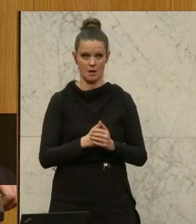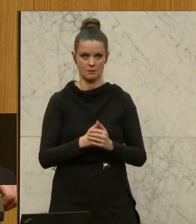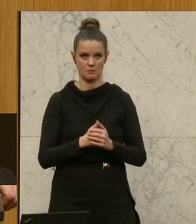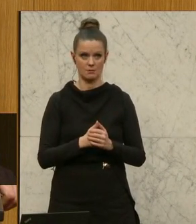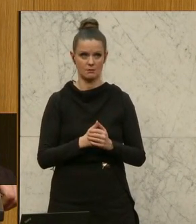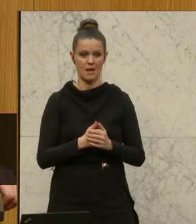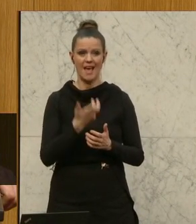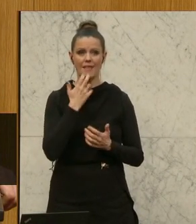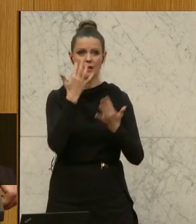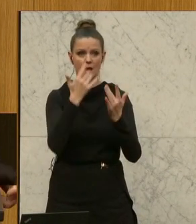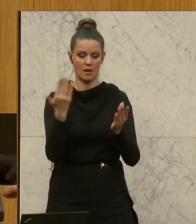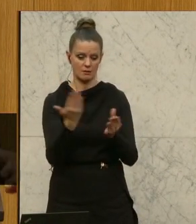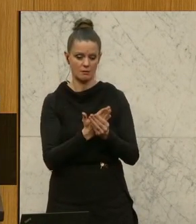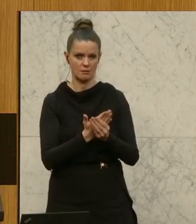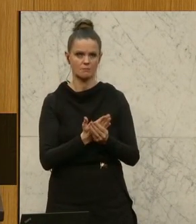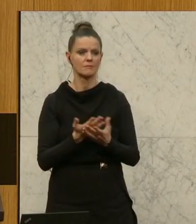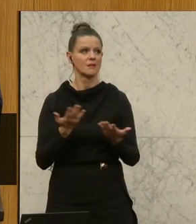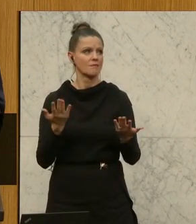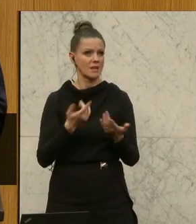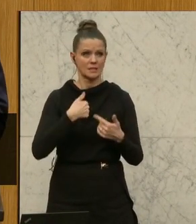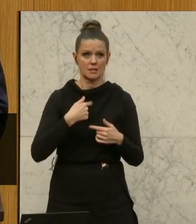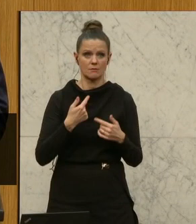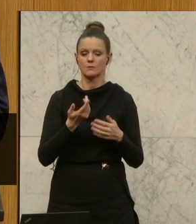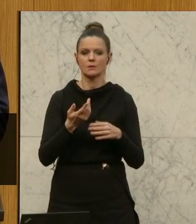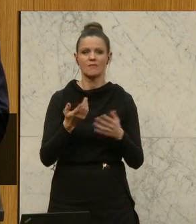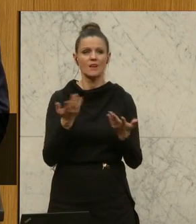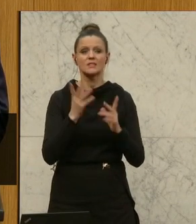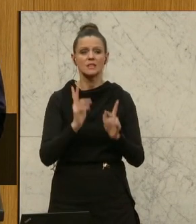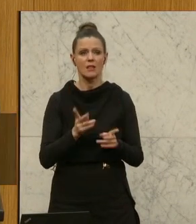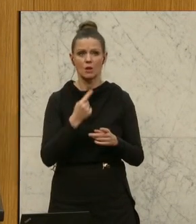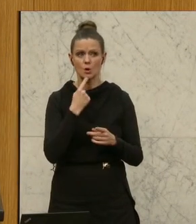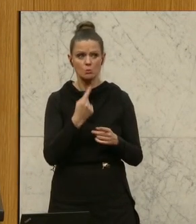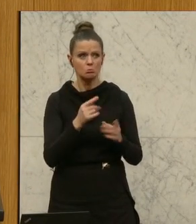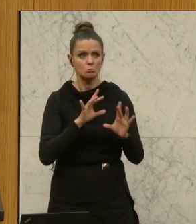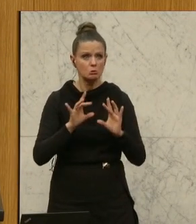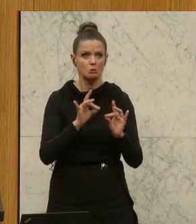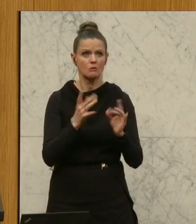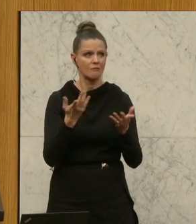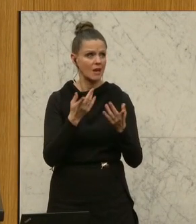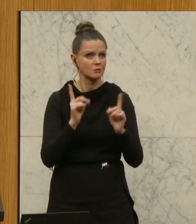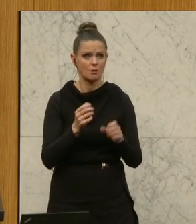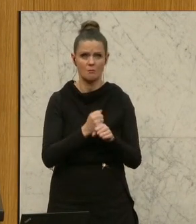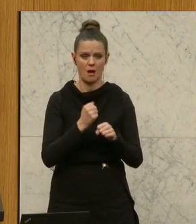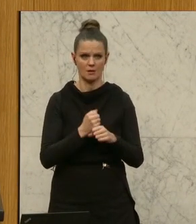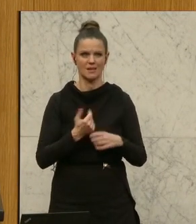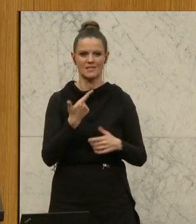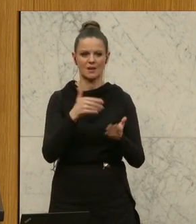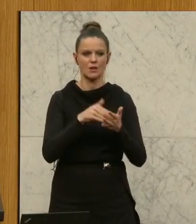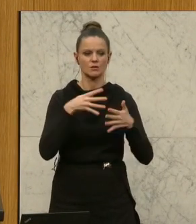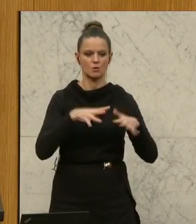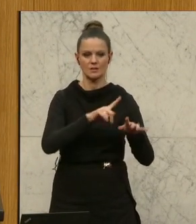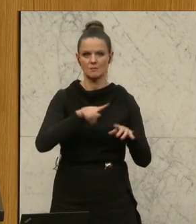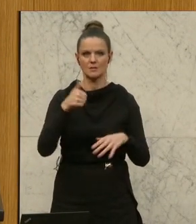Energierechnung an, was kann ich tun, wer hilft mir? Und diese Energierechnung schaut so aus, dass sie in den Jahren 2019 bis